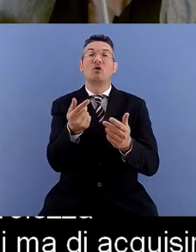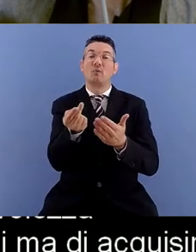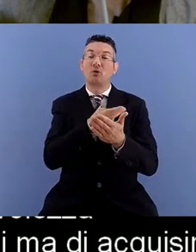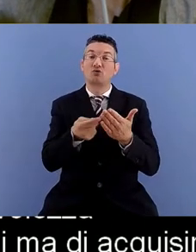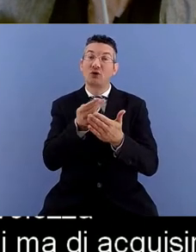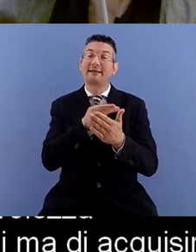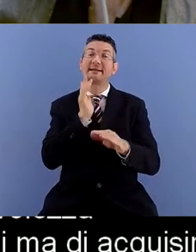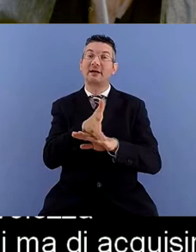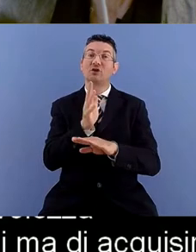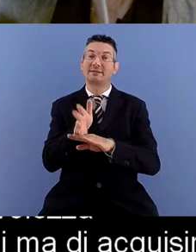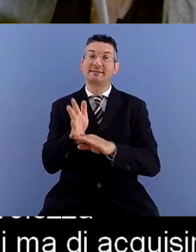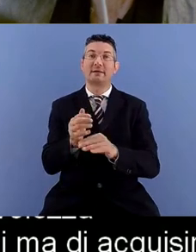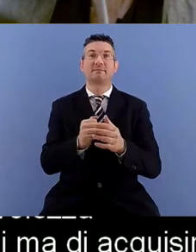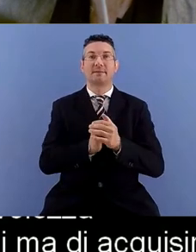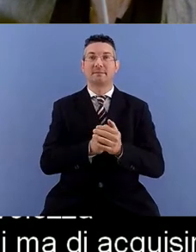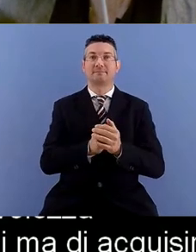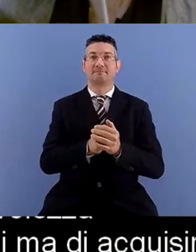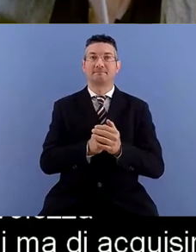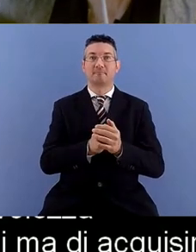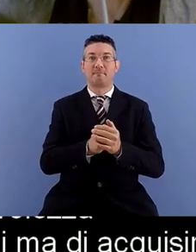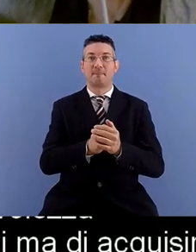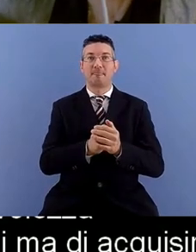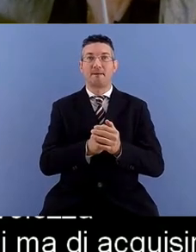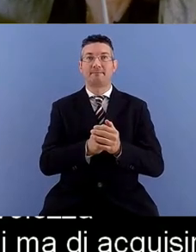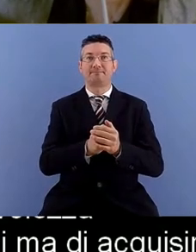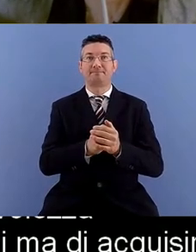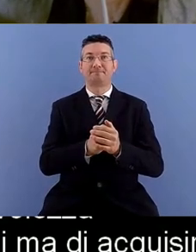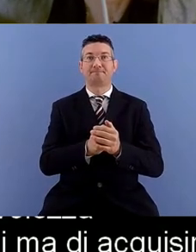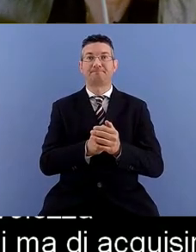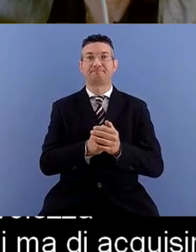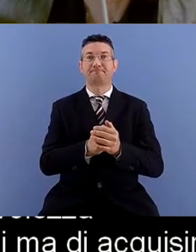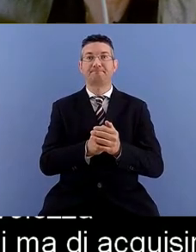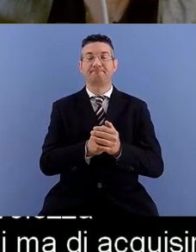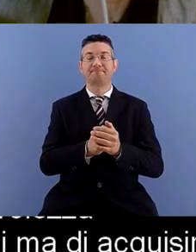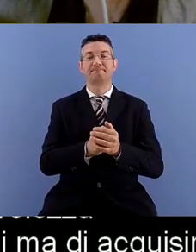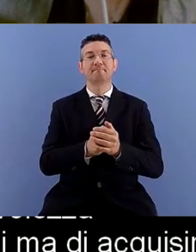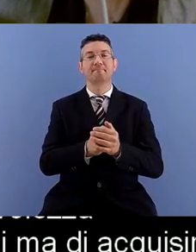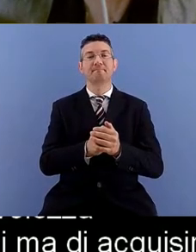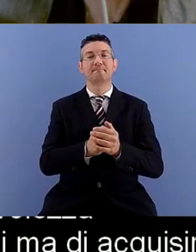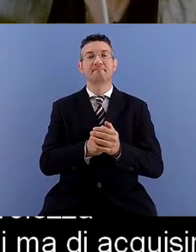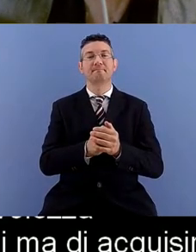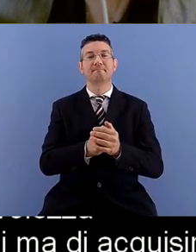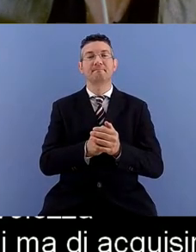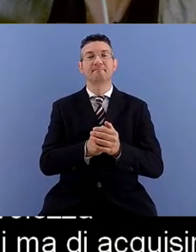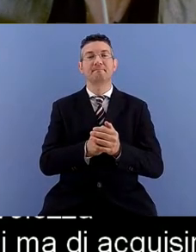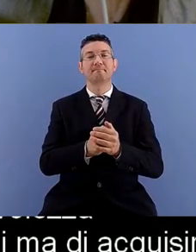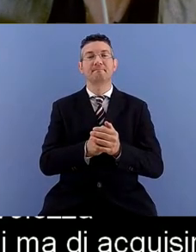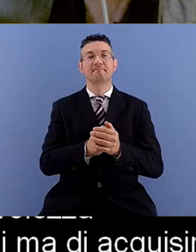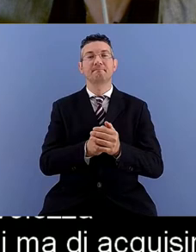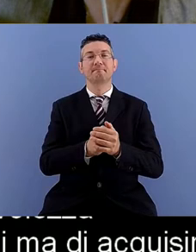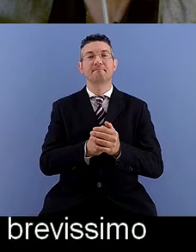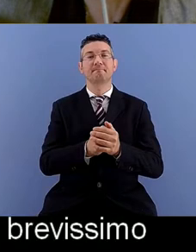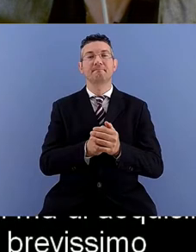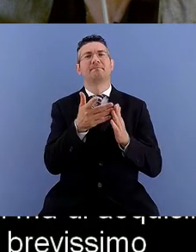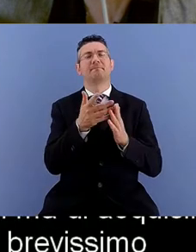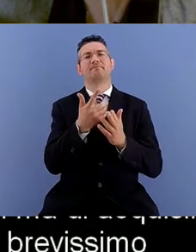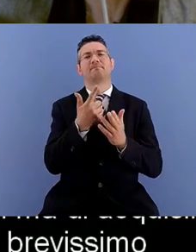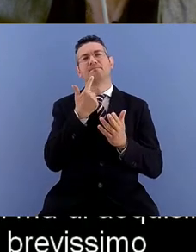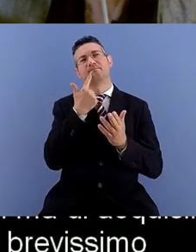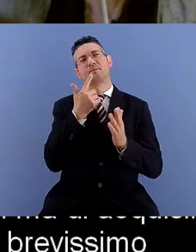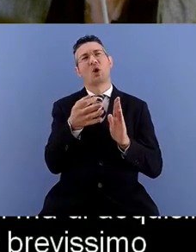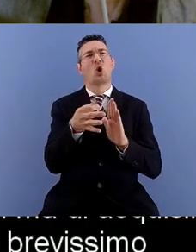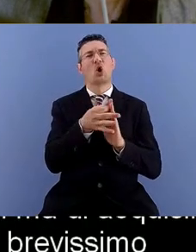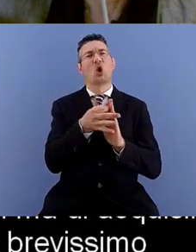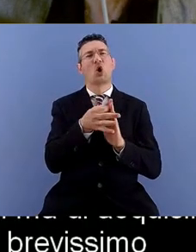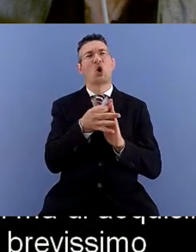nel progetto faccio una brevissimo escursus di quello che è il concetto di accessibilità nel progetto